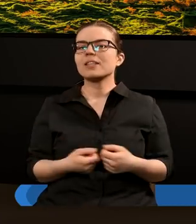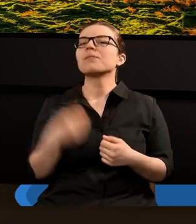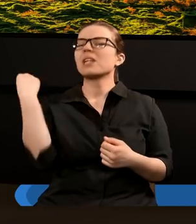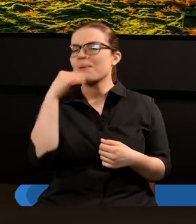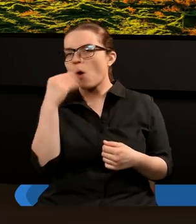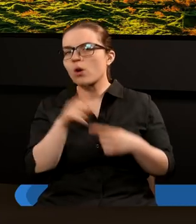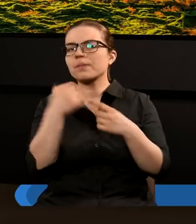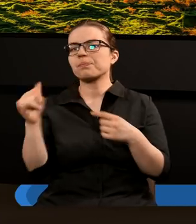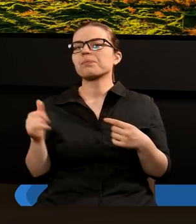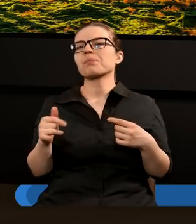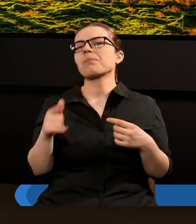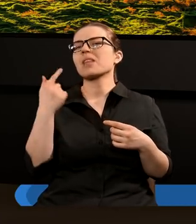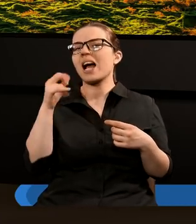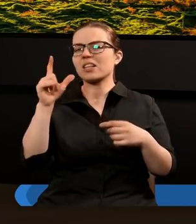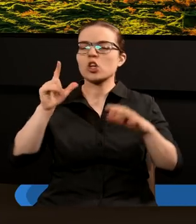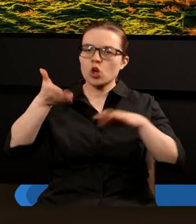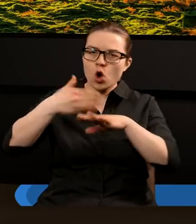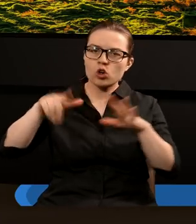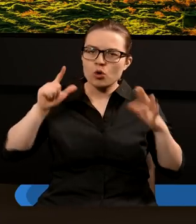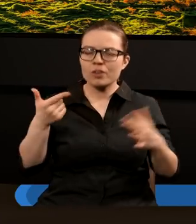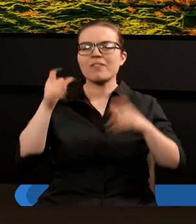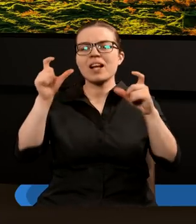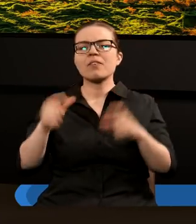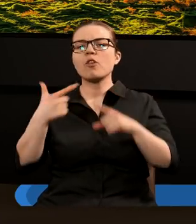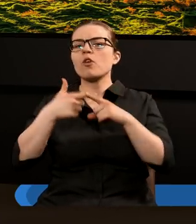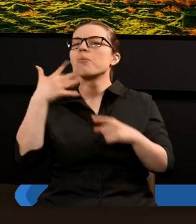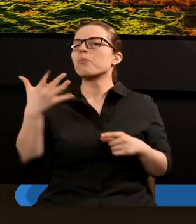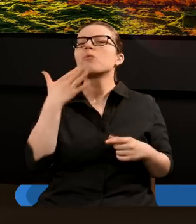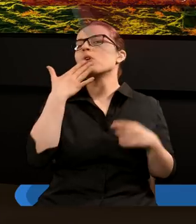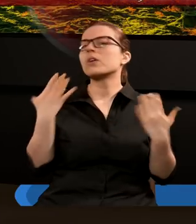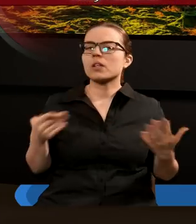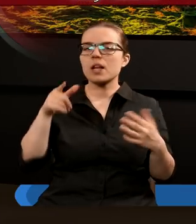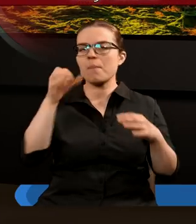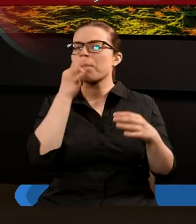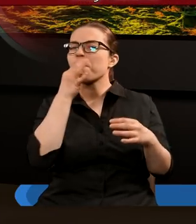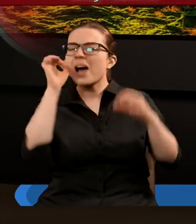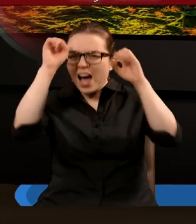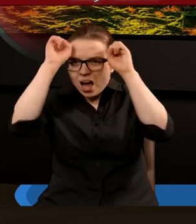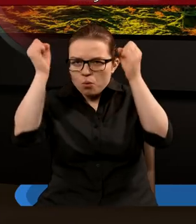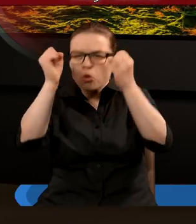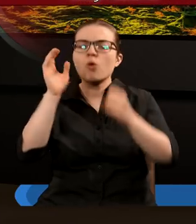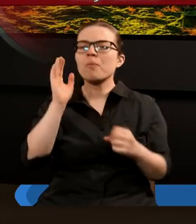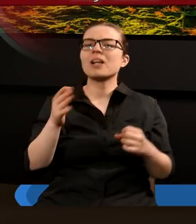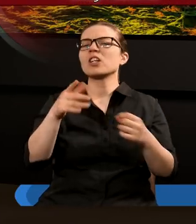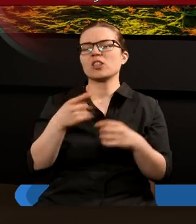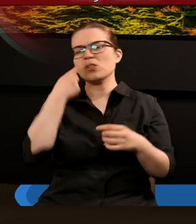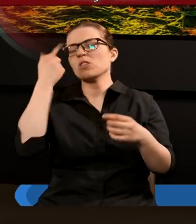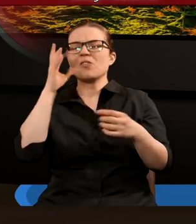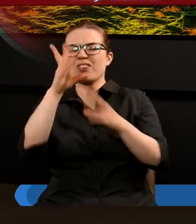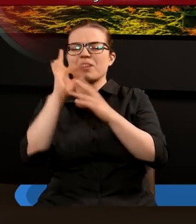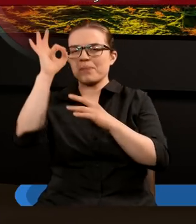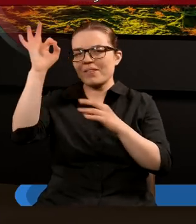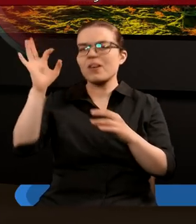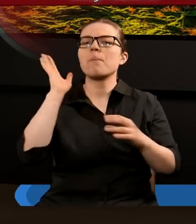innymi Daniel rozdział siódmy, werset dwudziesty piąty mówi, że ten Mały Róg będzie mówił zuchwałę słowa przeciwko Najwyższemu.